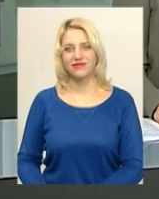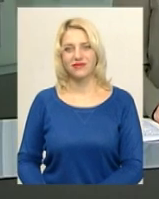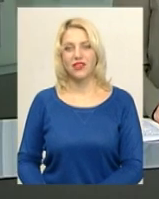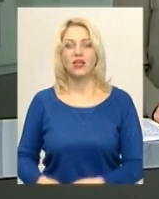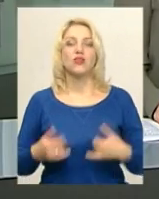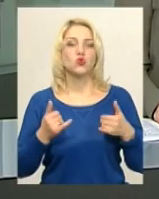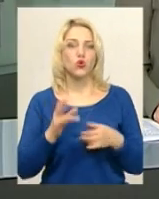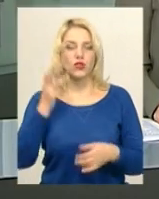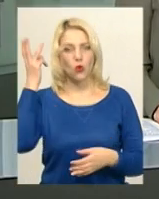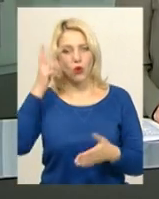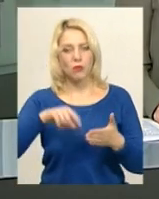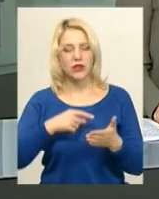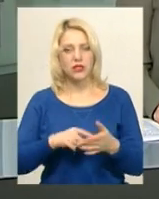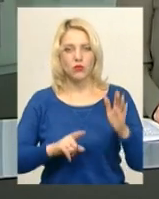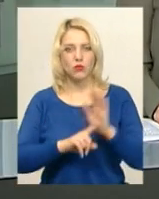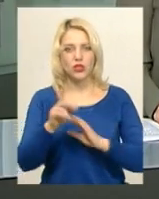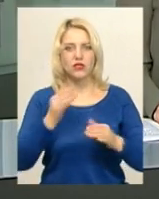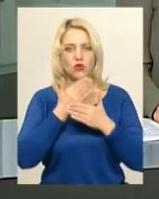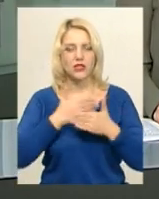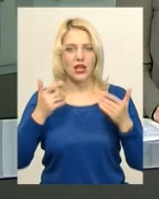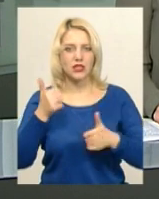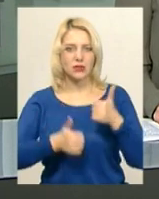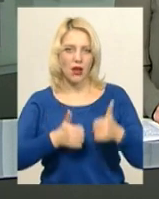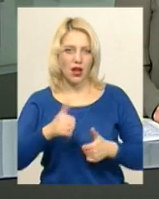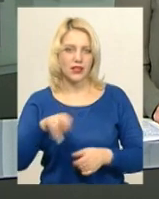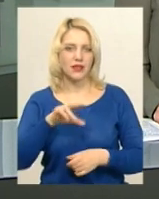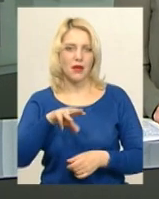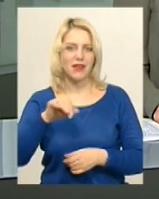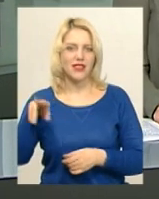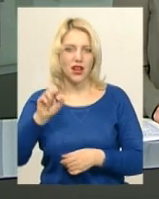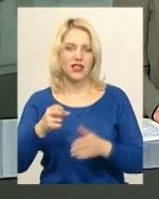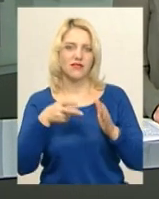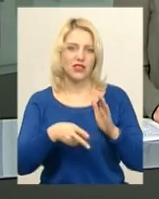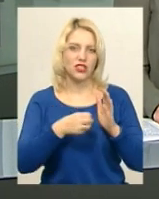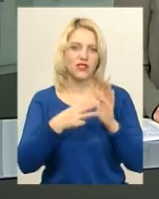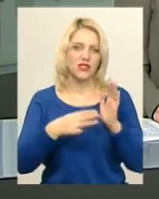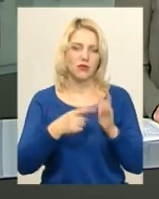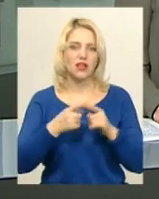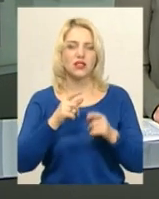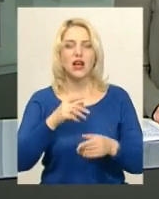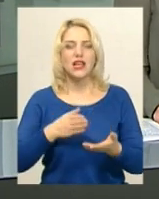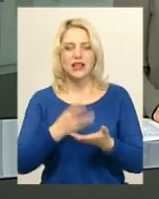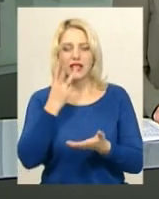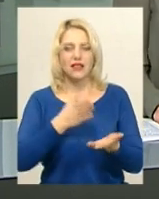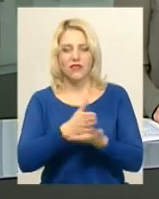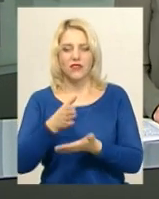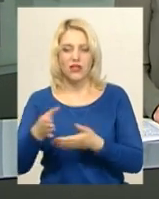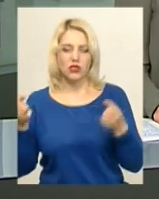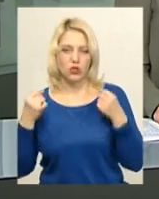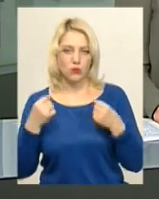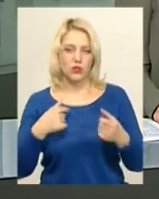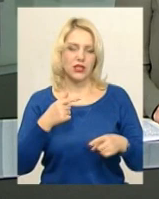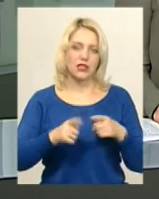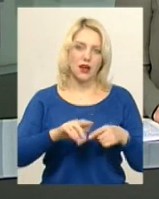Сьогодні в Хмельницькому розпочалися останні змагання «Динаміади-2018». Йдеться про три види спорту з десяти. Це